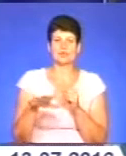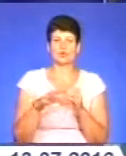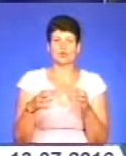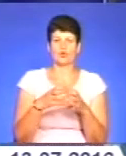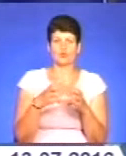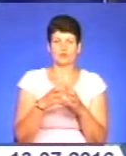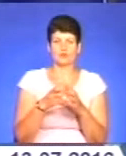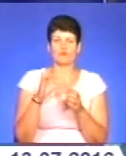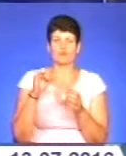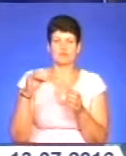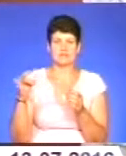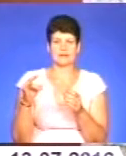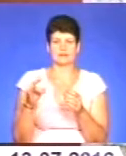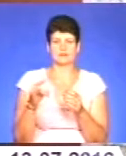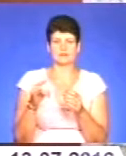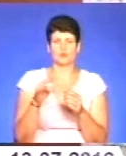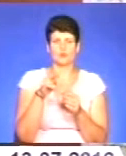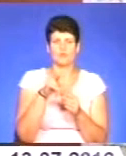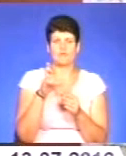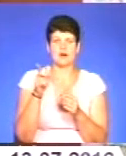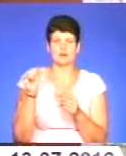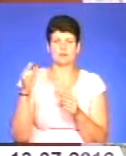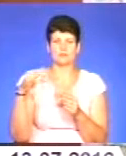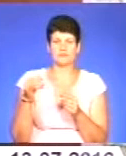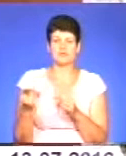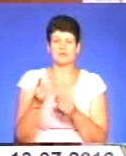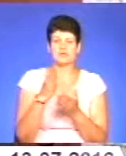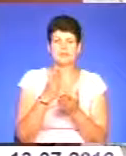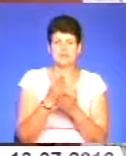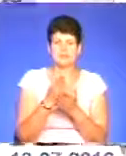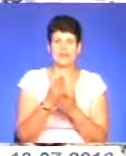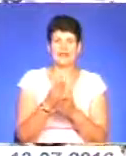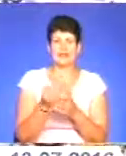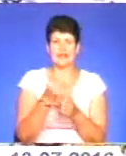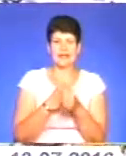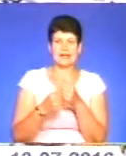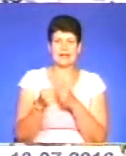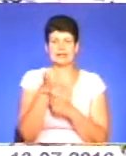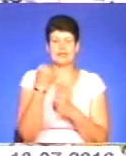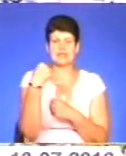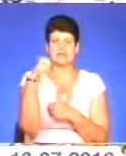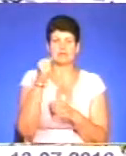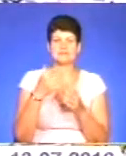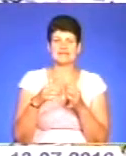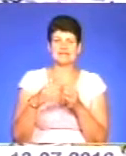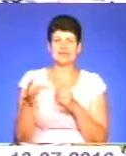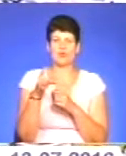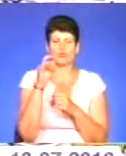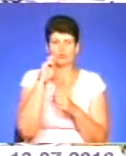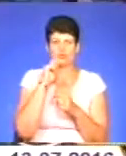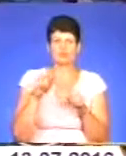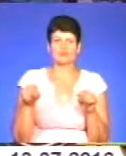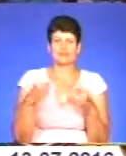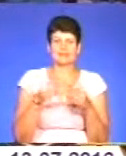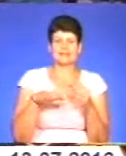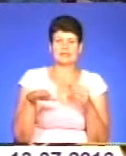сюжеті Любові Гадомської. Тернопільщина стала безперечним лідером серед регіонів України у створенні об'єднаних